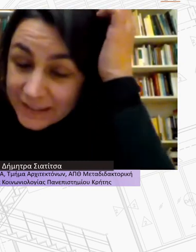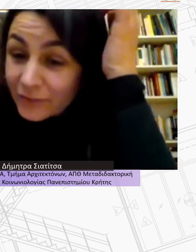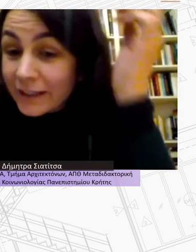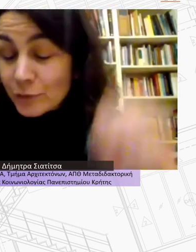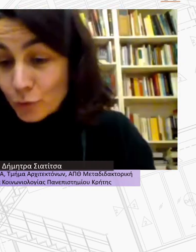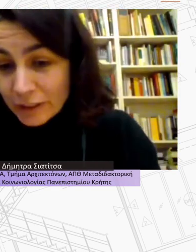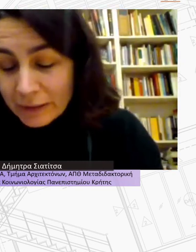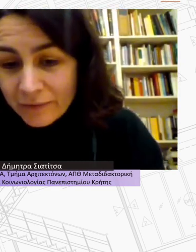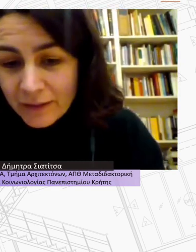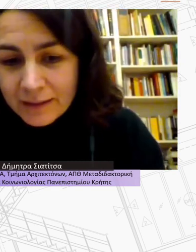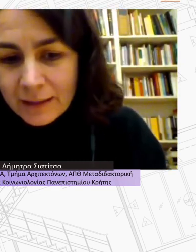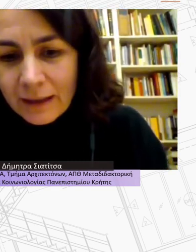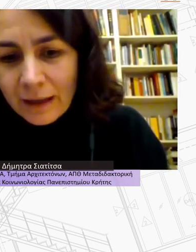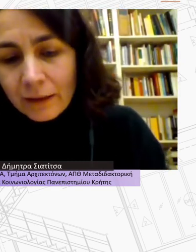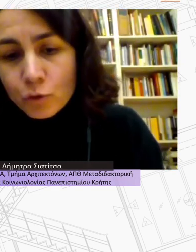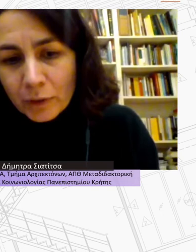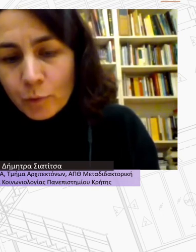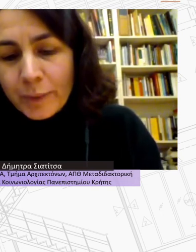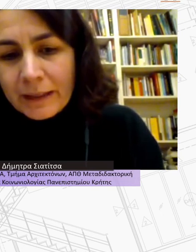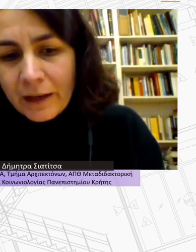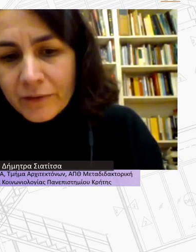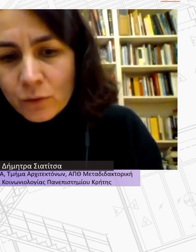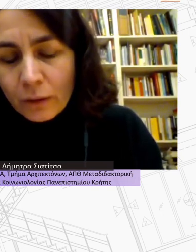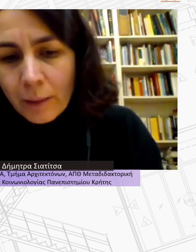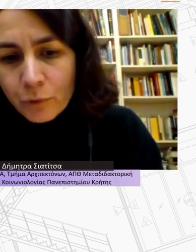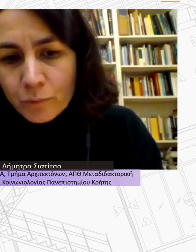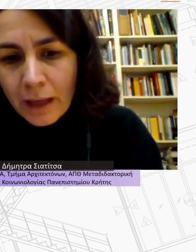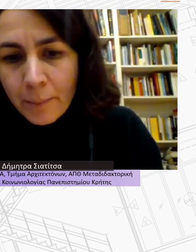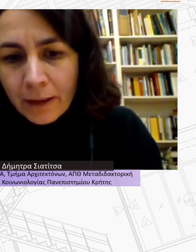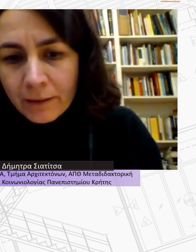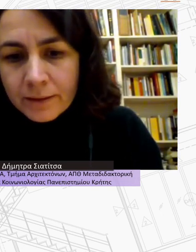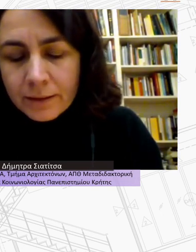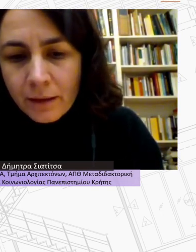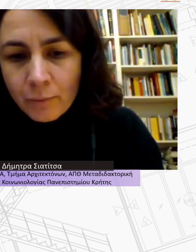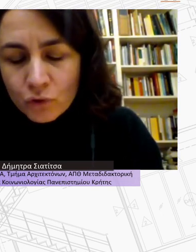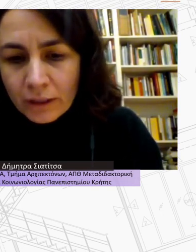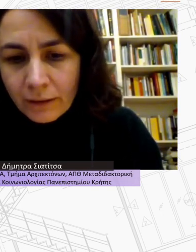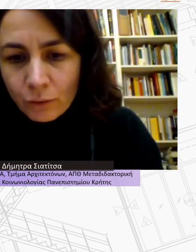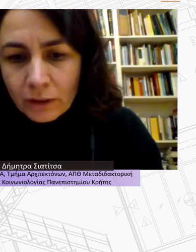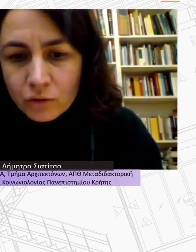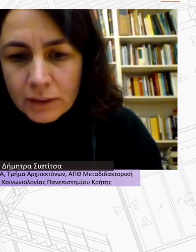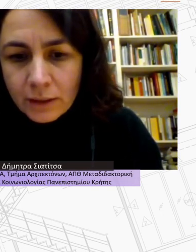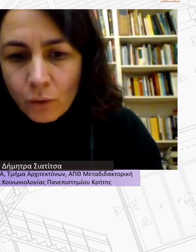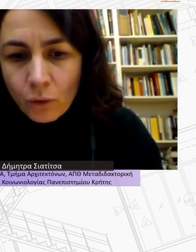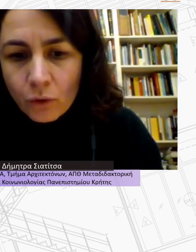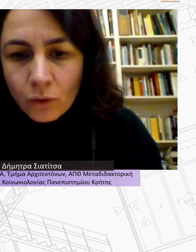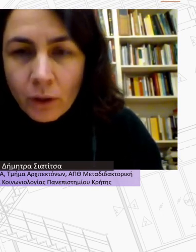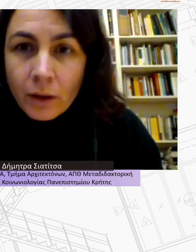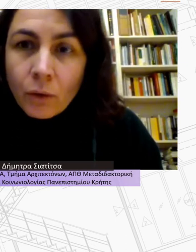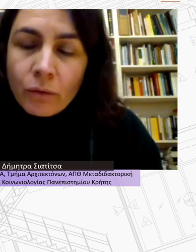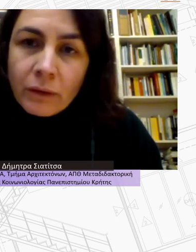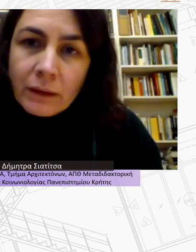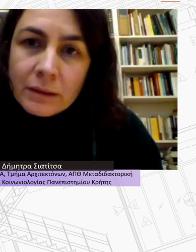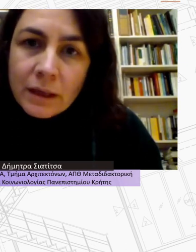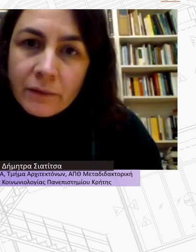«gentrification», «εξευγενισμός» έχει μεταφραστεί, αλλά τέλος πάντων που περιγράφει συνολικά πώς μια επένδυση είτε η δημόσια είτε ιδιωτική στον αστικό χώρο